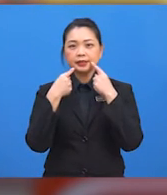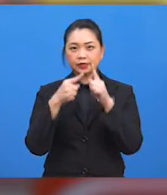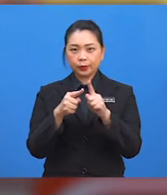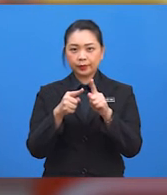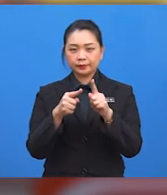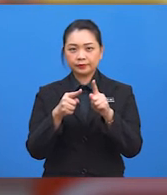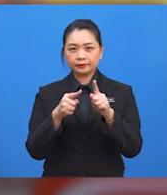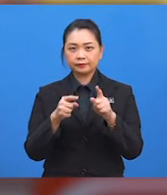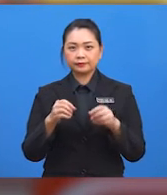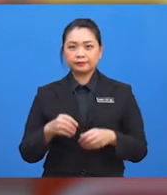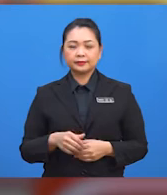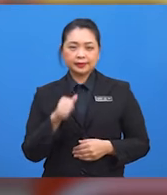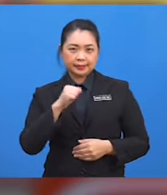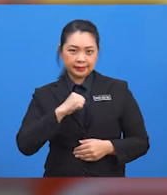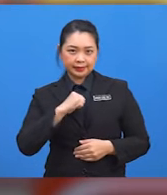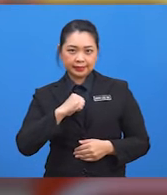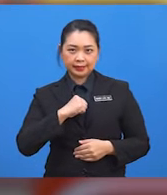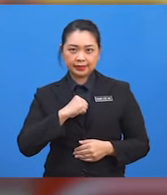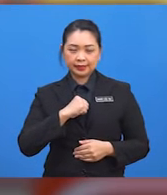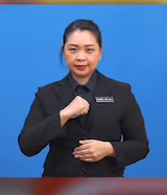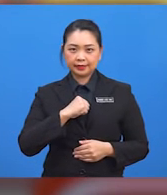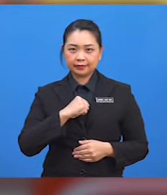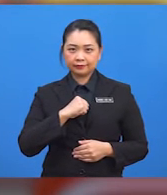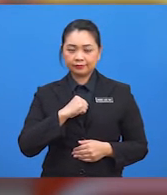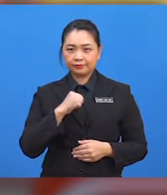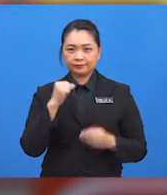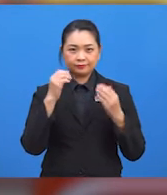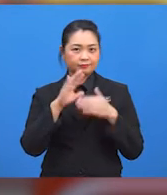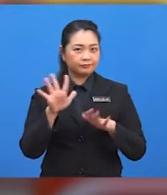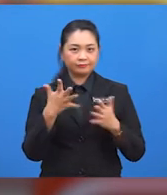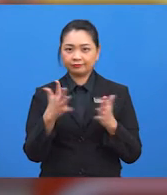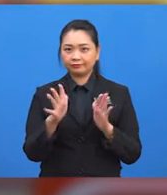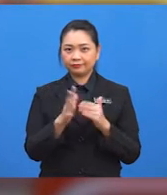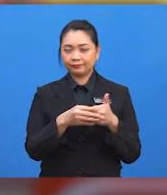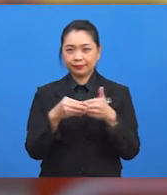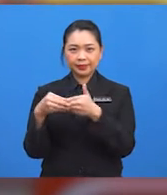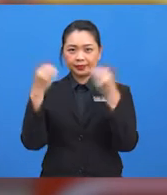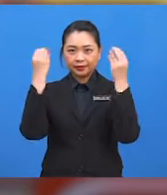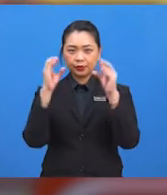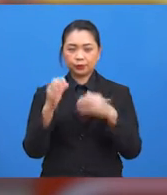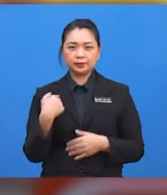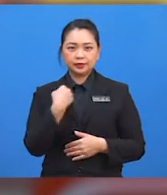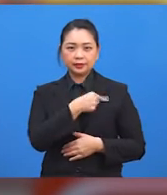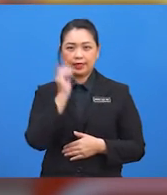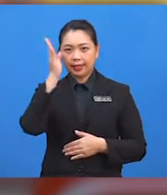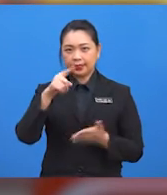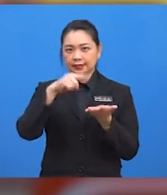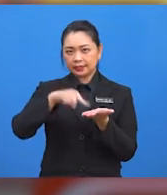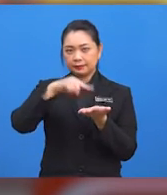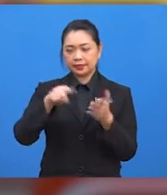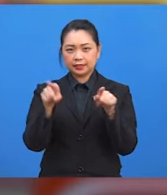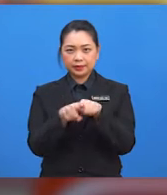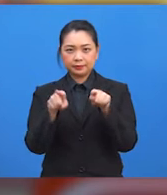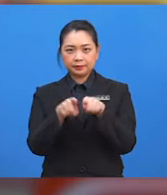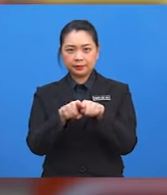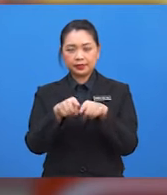secara bersendirian tanpa bimbingan cikgu. Kita akan semak bersama-sama selepas